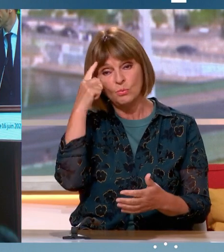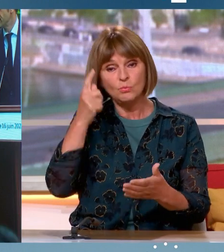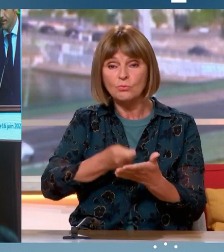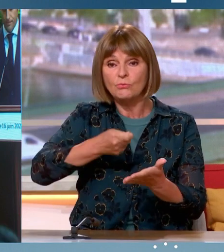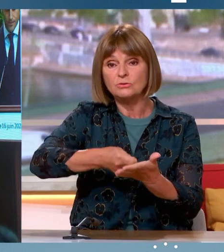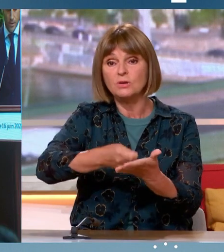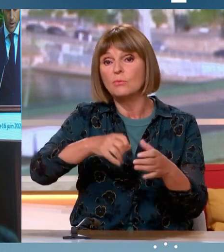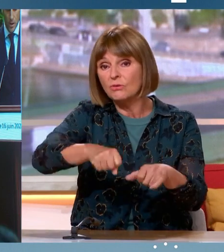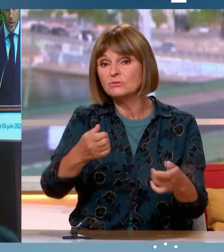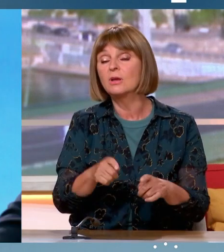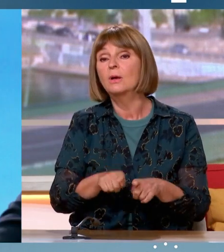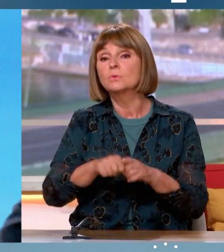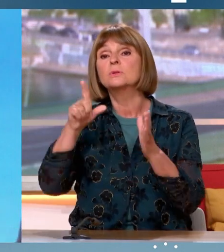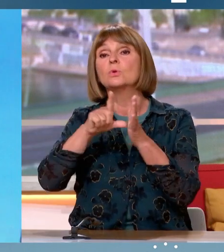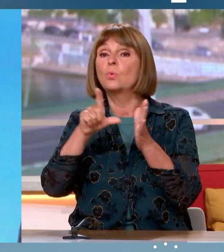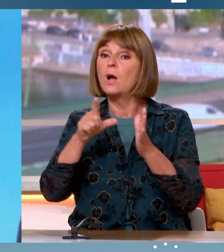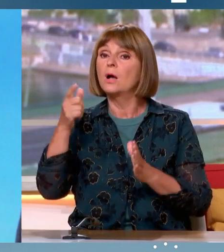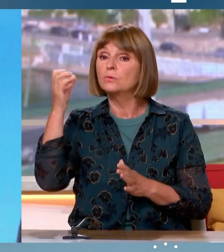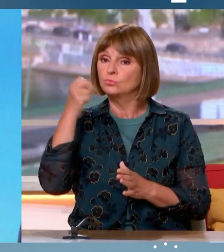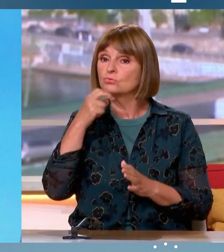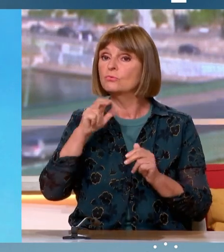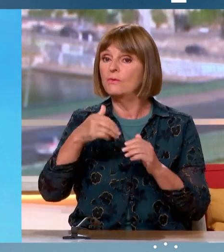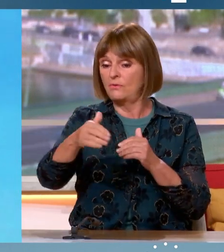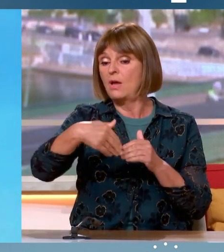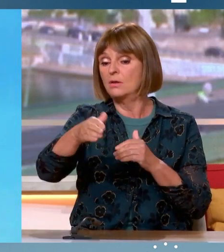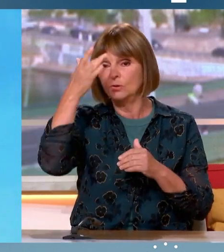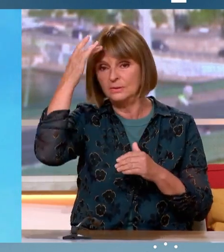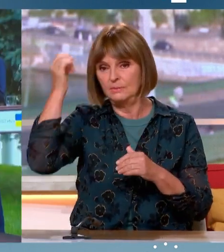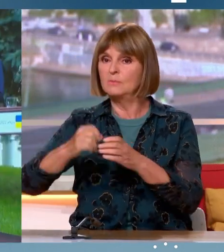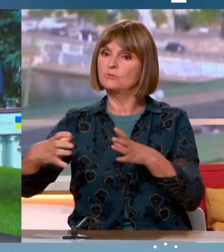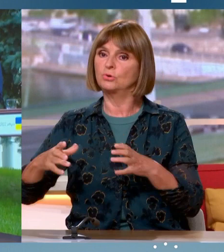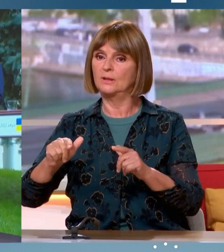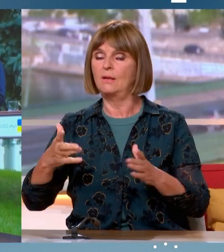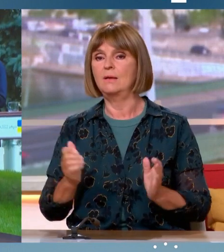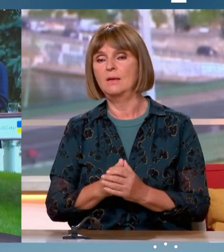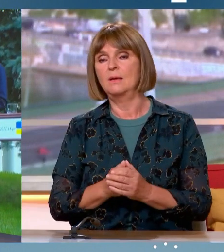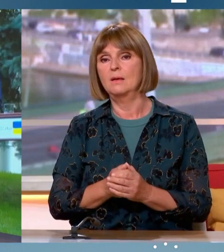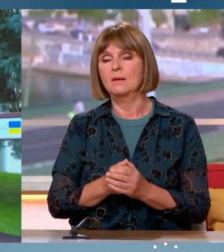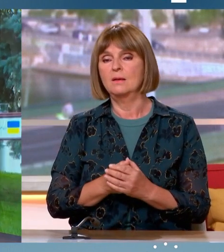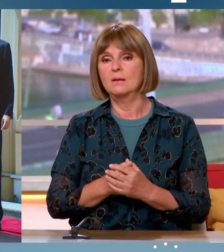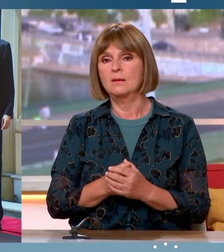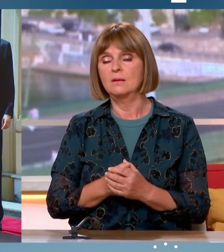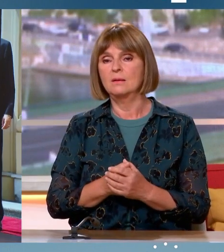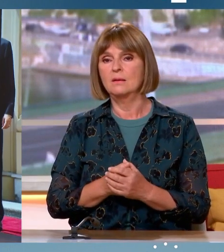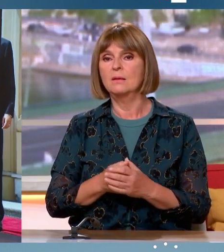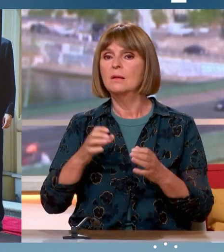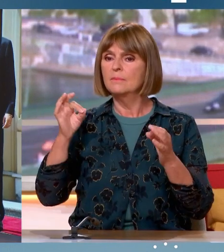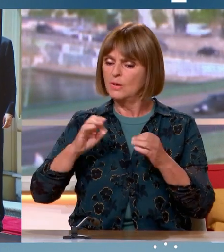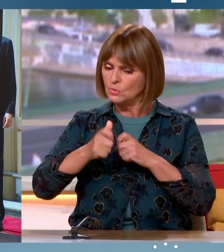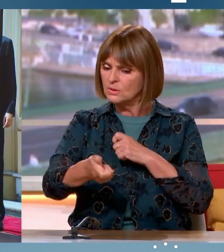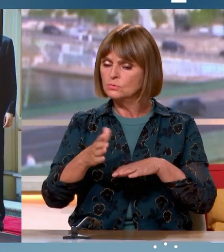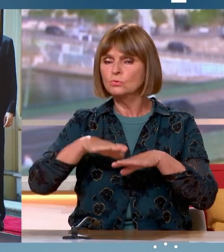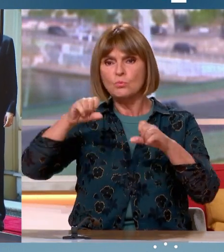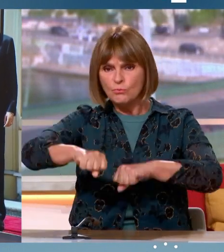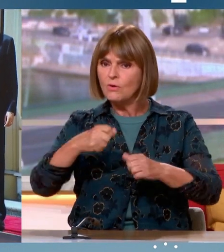lois d'urgence qui sont prises cet été si la majorité évidemment est en place. Mais ça a un impact, comme le dit le président, sur le pouvoir d'achat des Français,